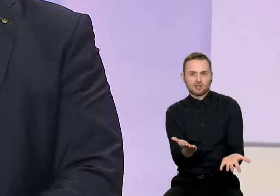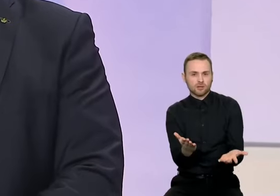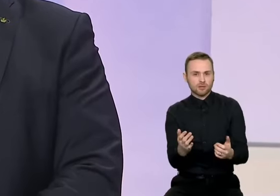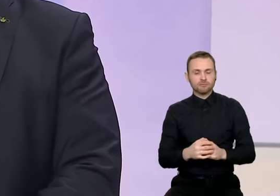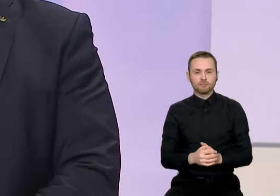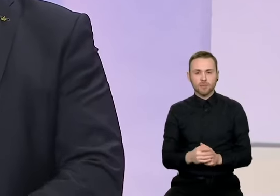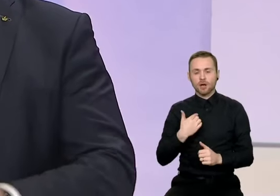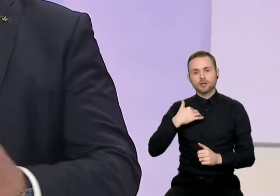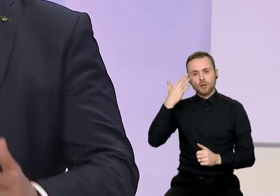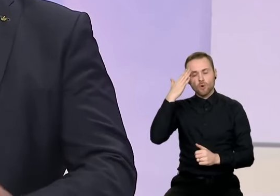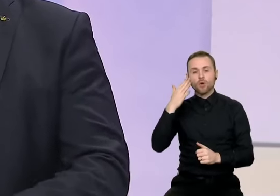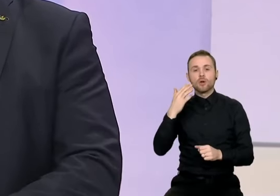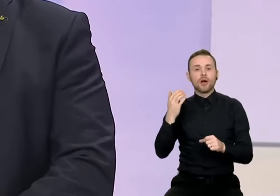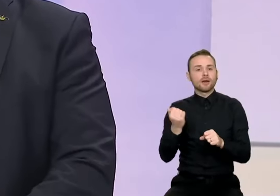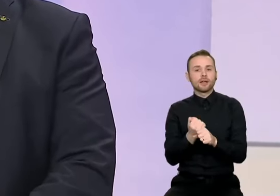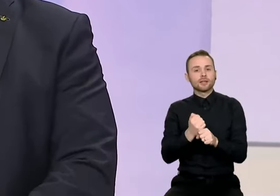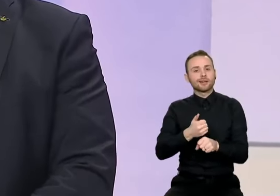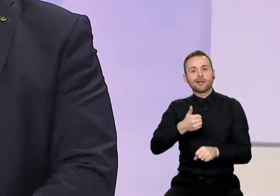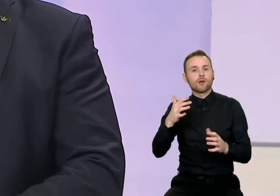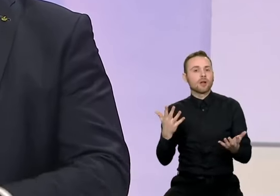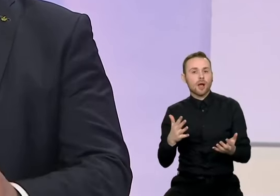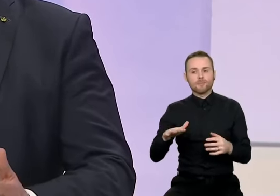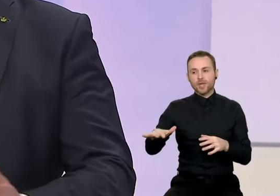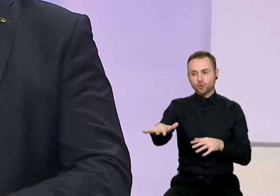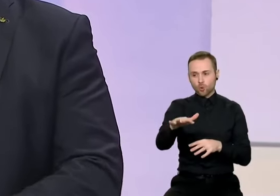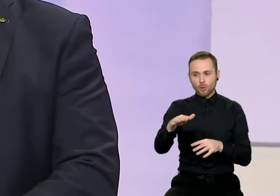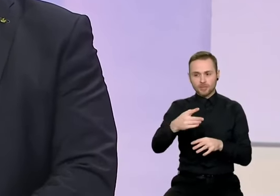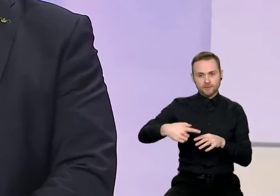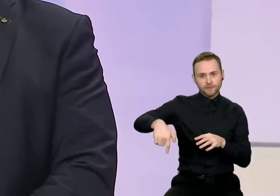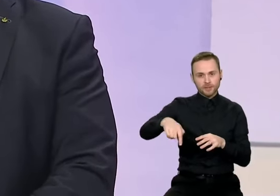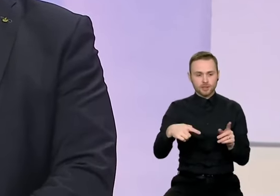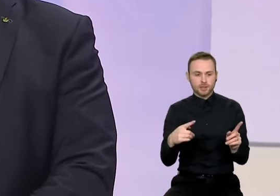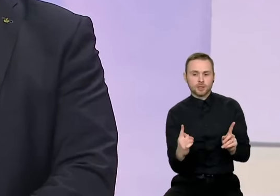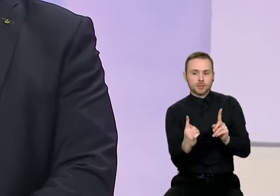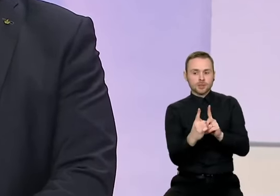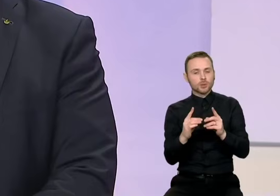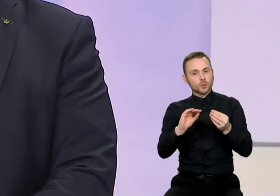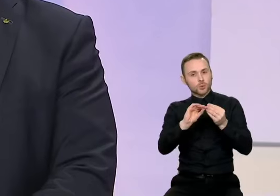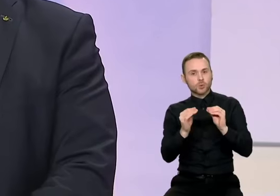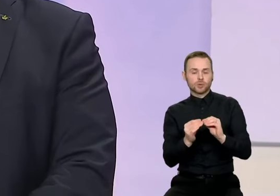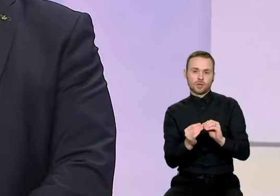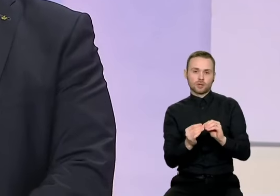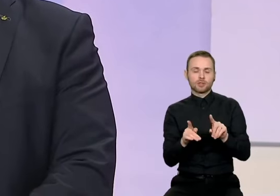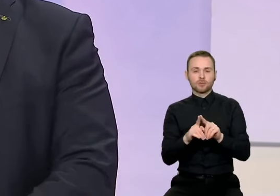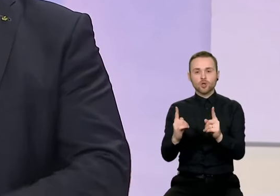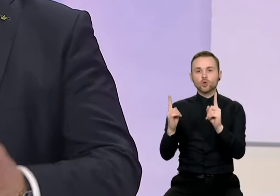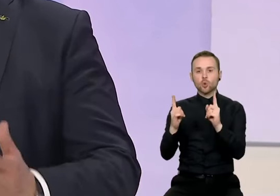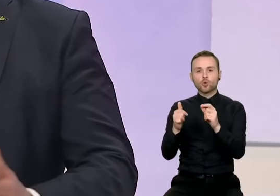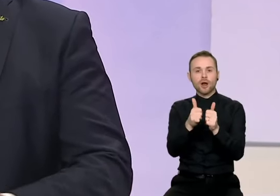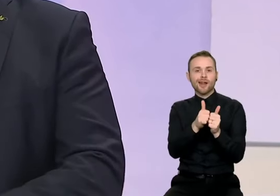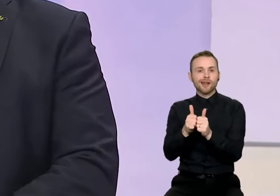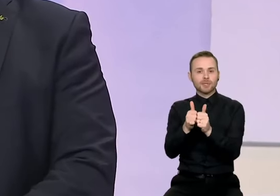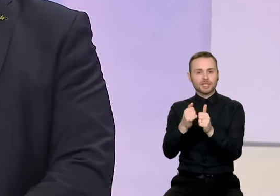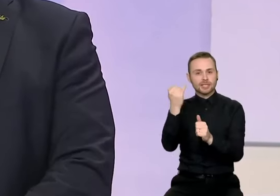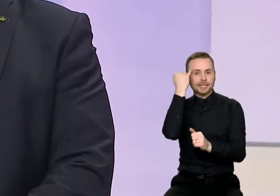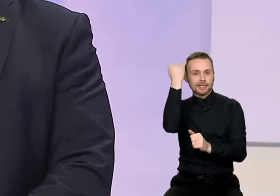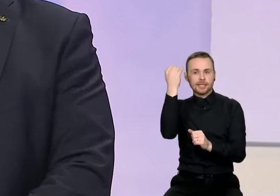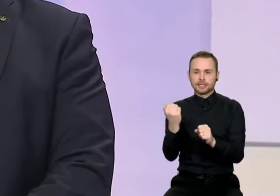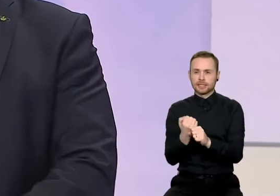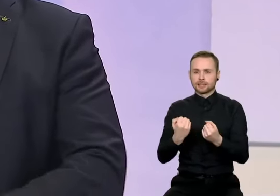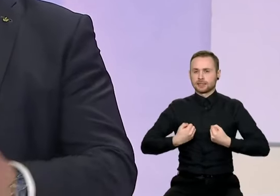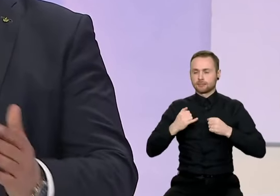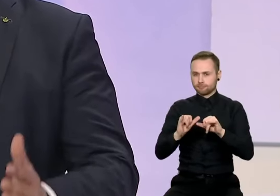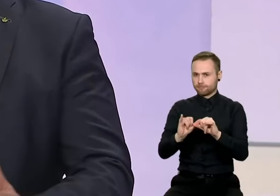tarti su bendruomenėmis, stiprinti aktyviai stiprinti saugios kaminystės idėją. Ir be abejo,